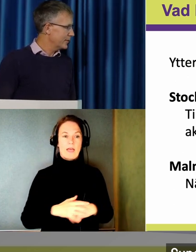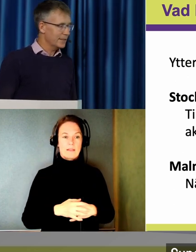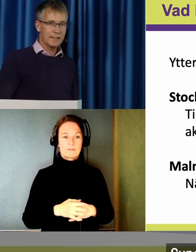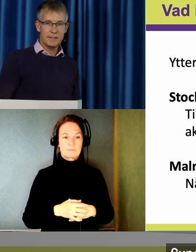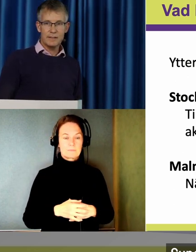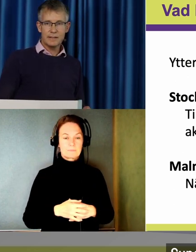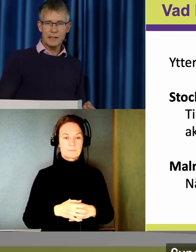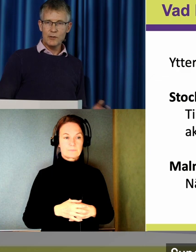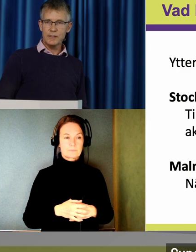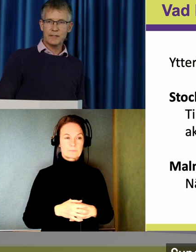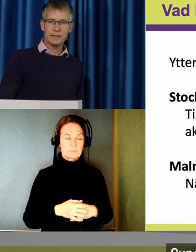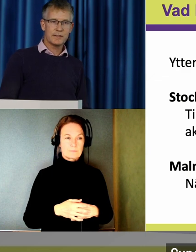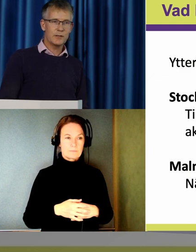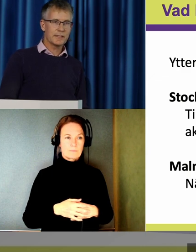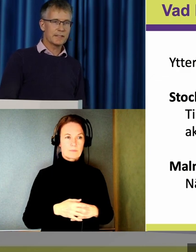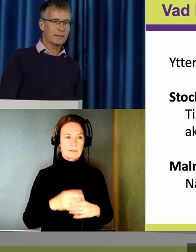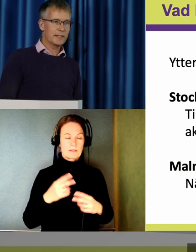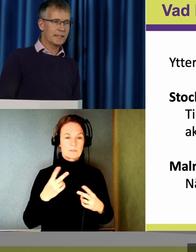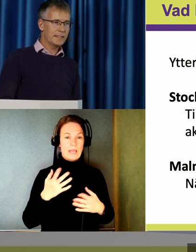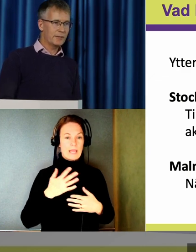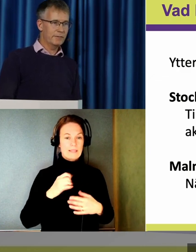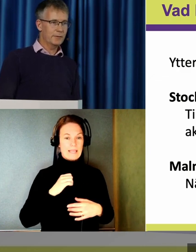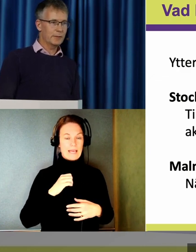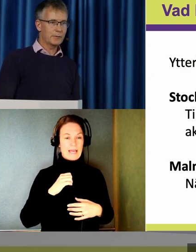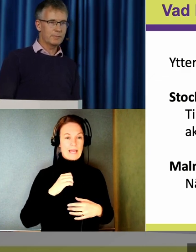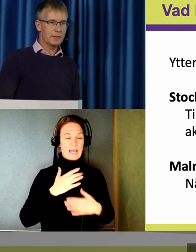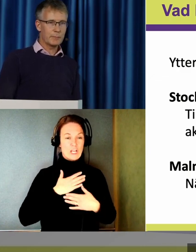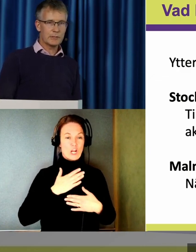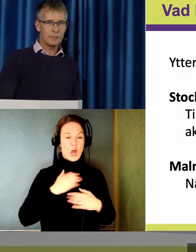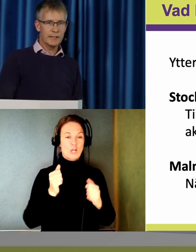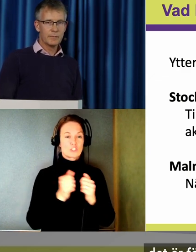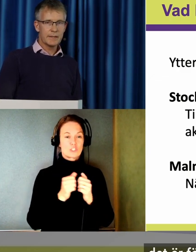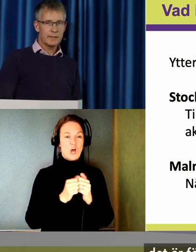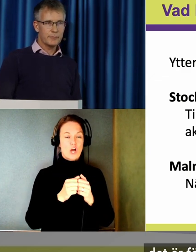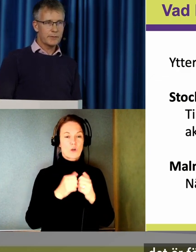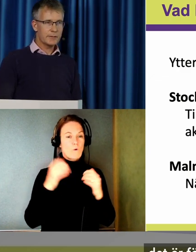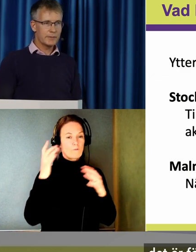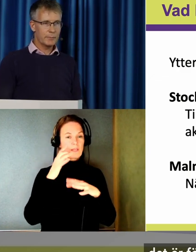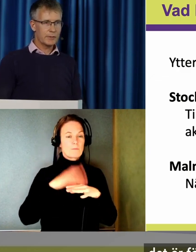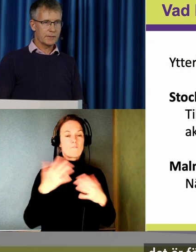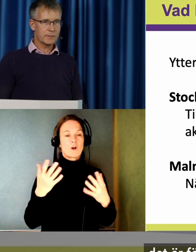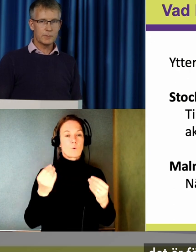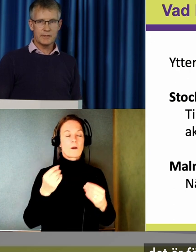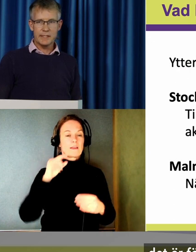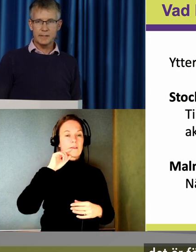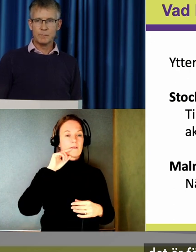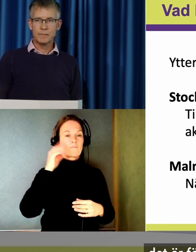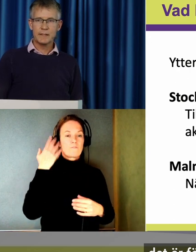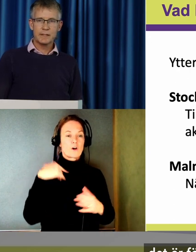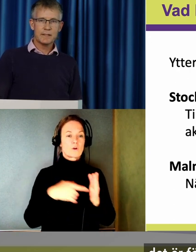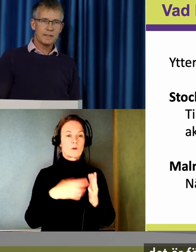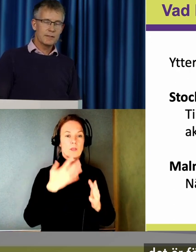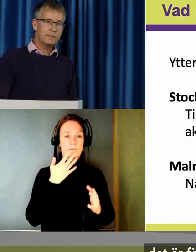Och en glad sak att reflektera över, om jag får vara lite personlig. Det att förra gången jag pratas GoTo10.